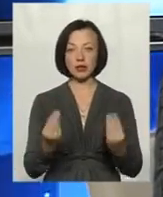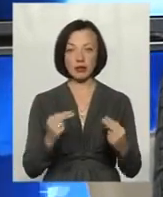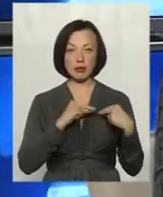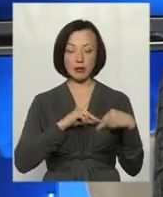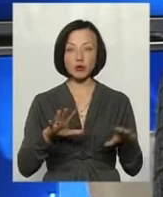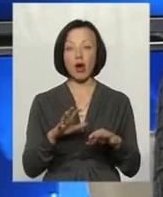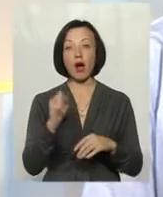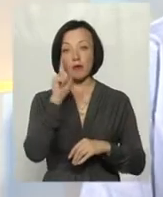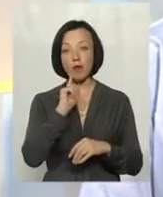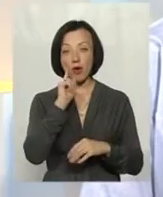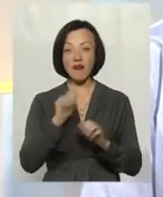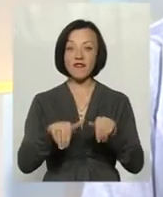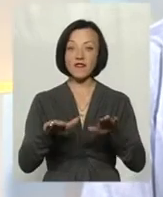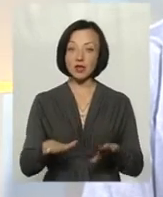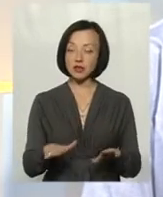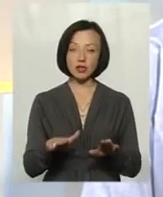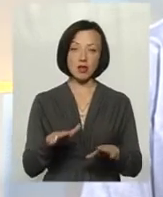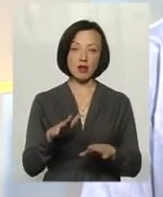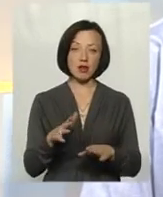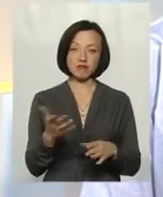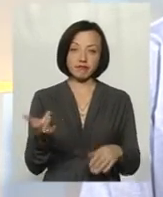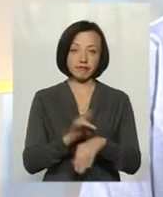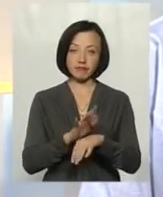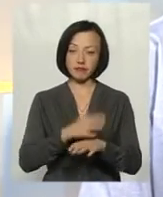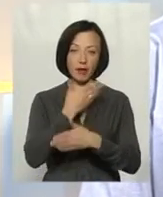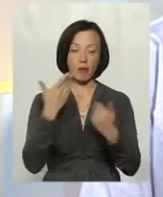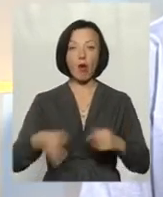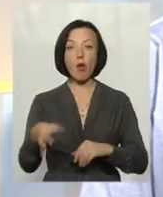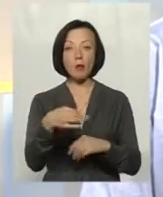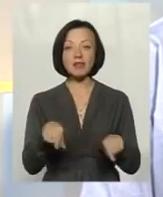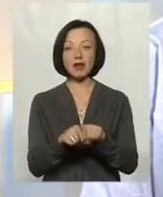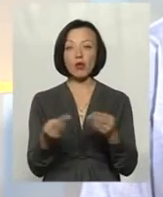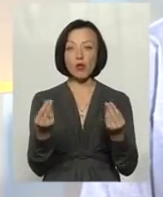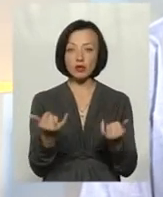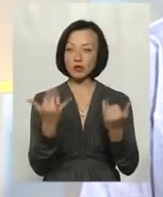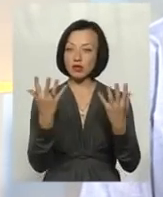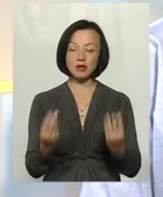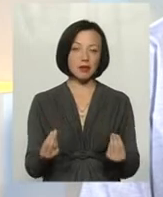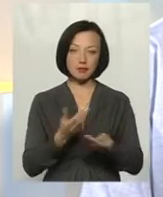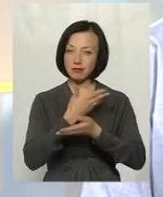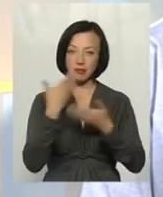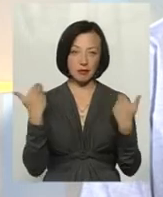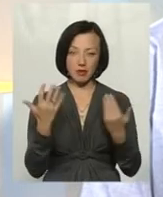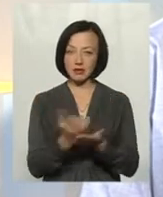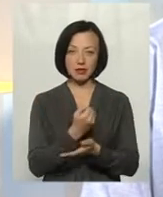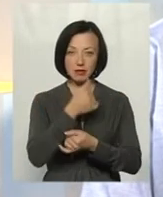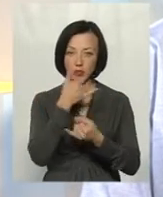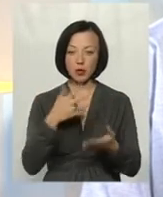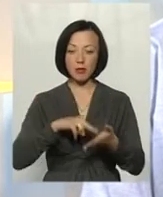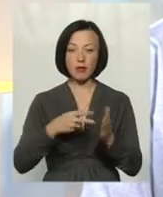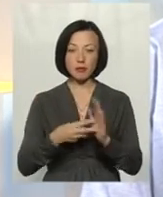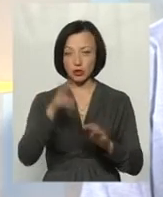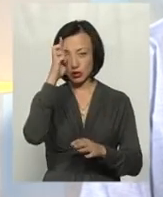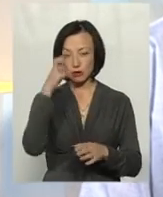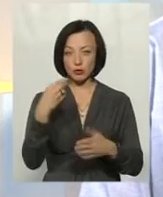працює. Але поки вирішення його немає. Область таких коштів на сьогоднішній день не знайде. Однозначно ці кошти треба передбачати з